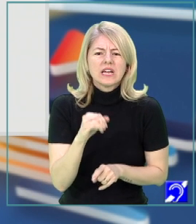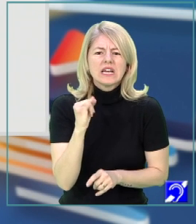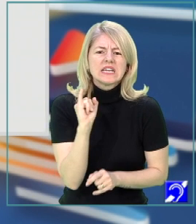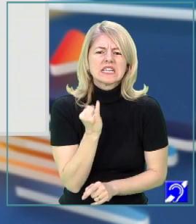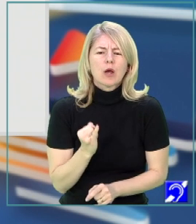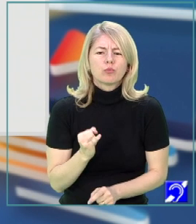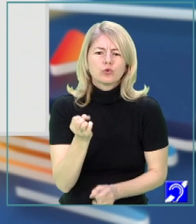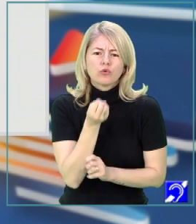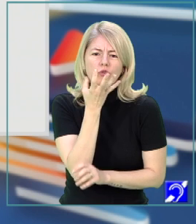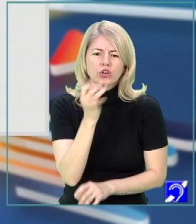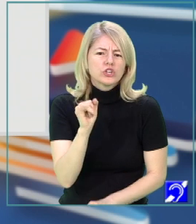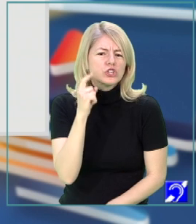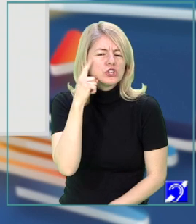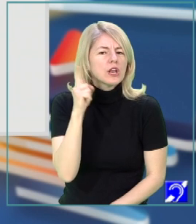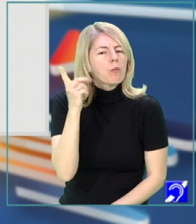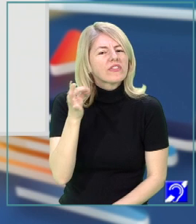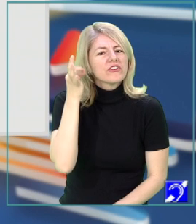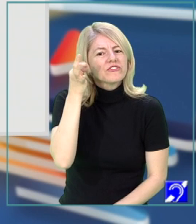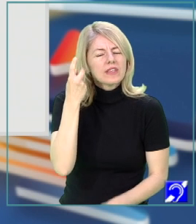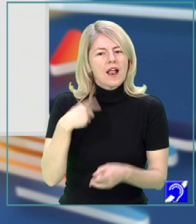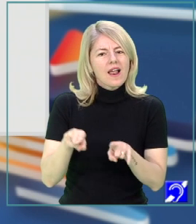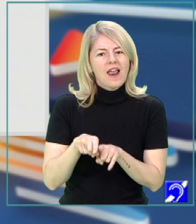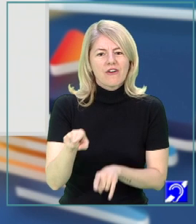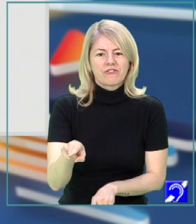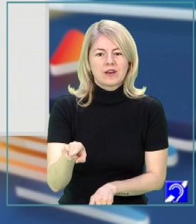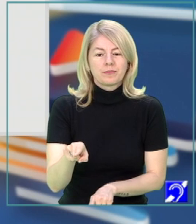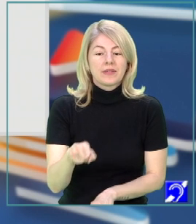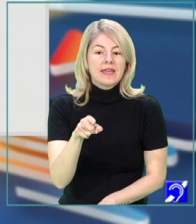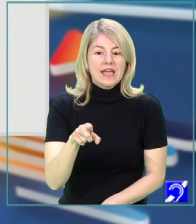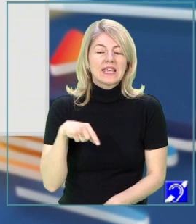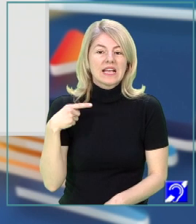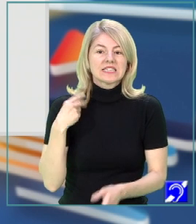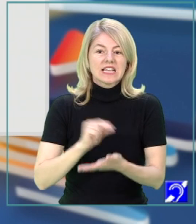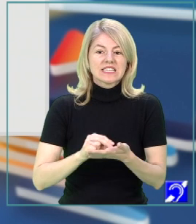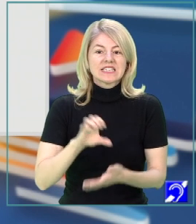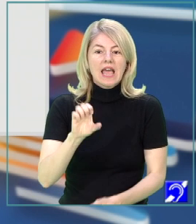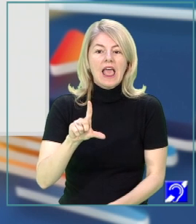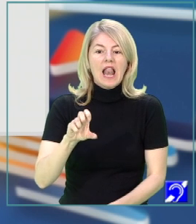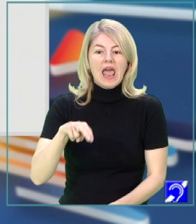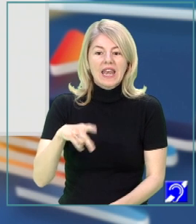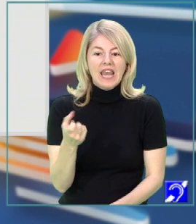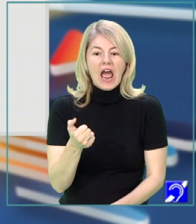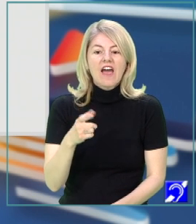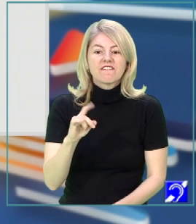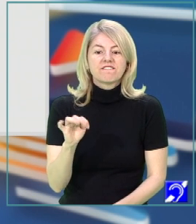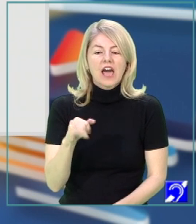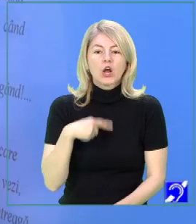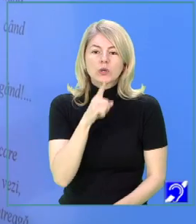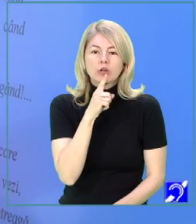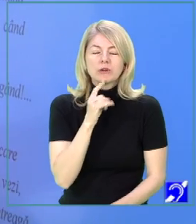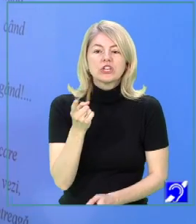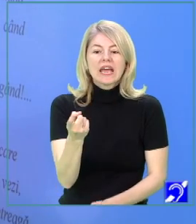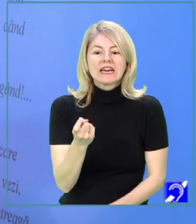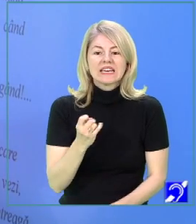stânjenel și cine știe dacă n-o fi visând și el. Textul este scris de Elena Farago și se numește În grădină.